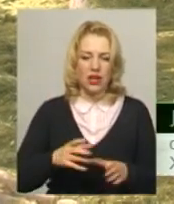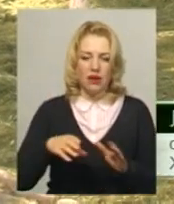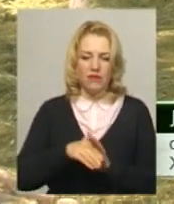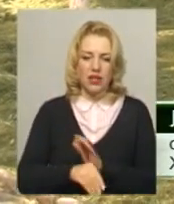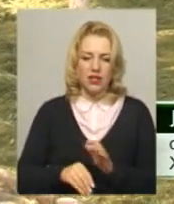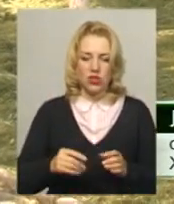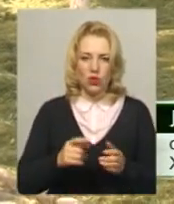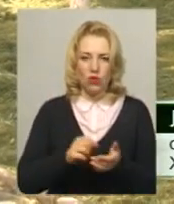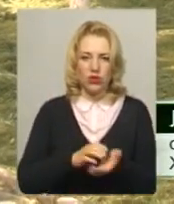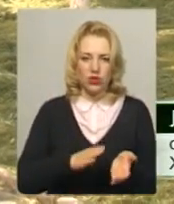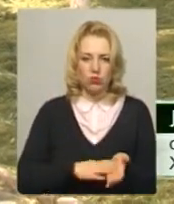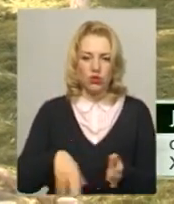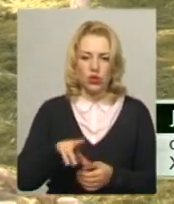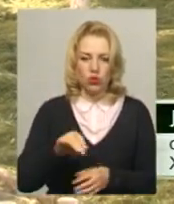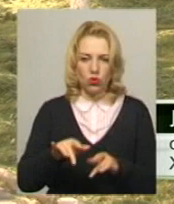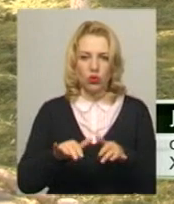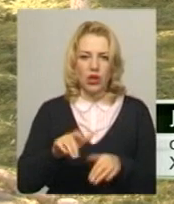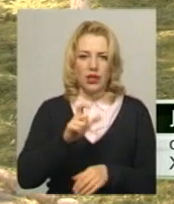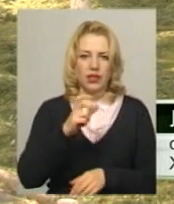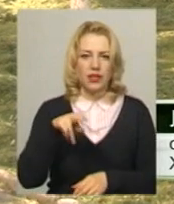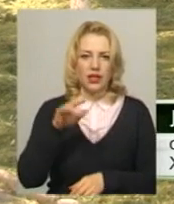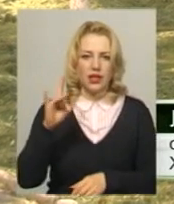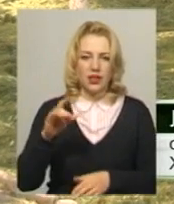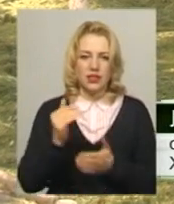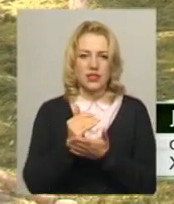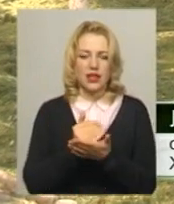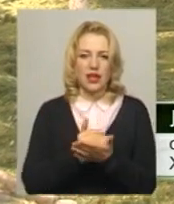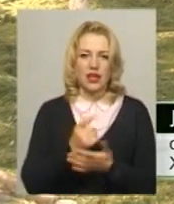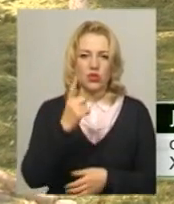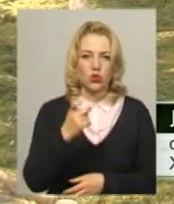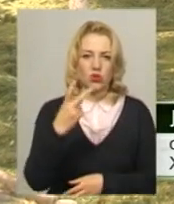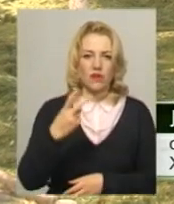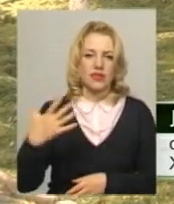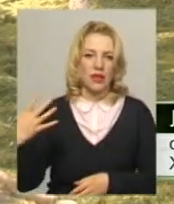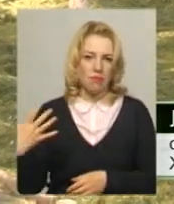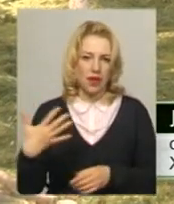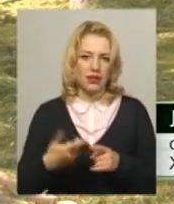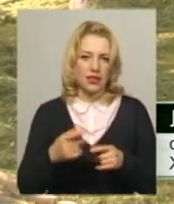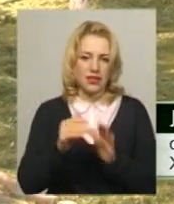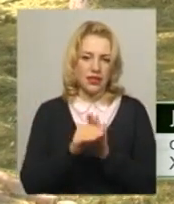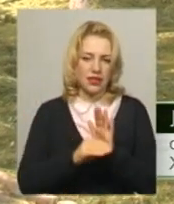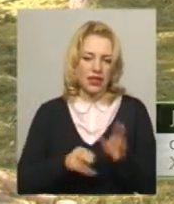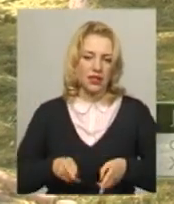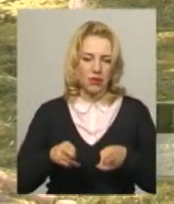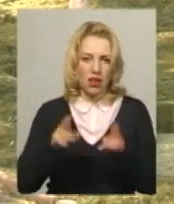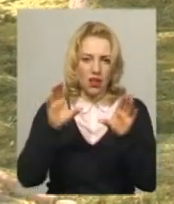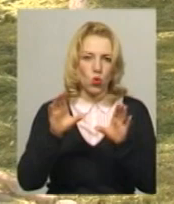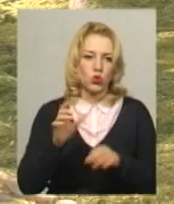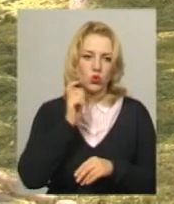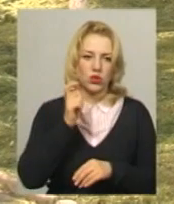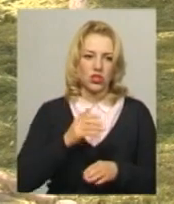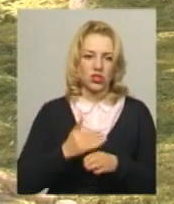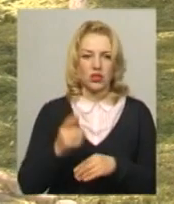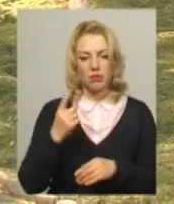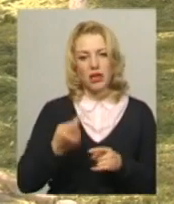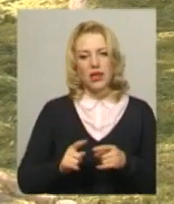єдиного реєстру досудових розслідувань. За статтею 125 стаття Кримінального кодексу України, частина